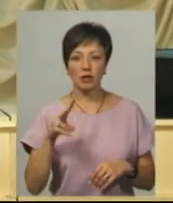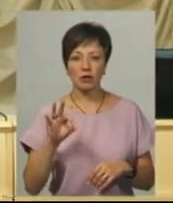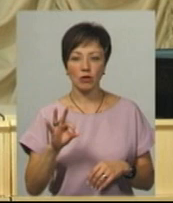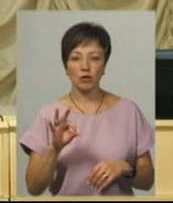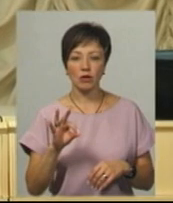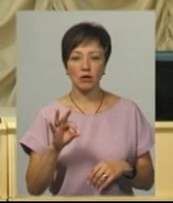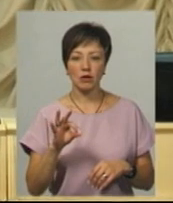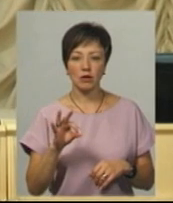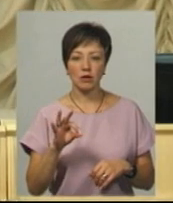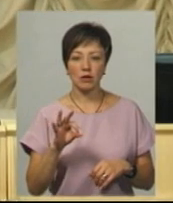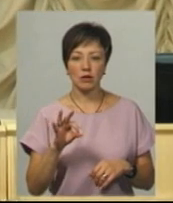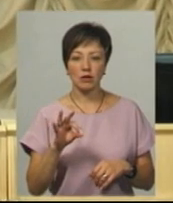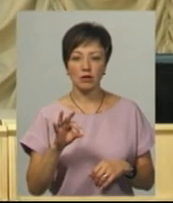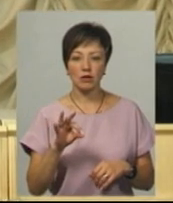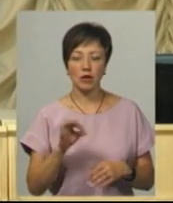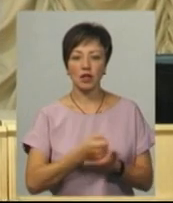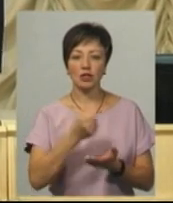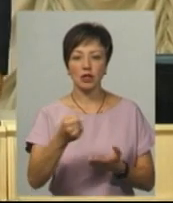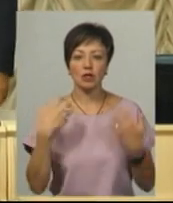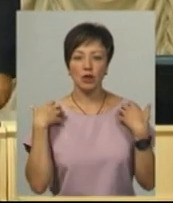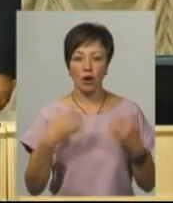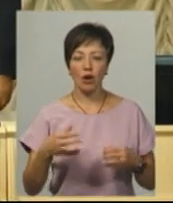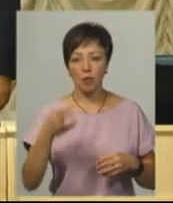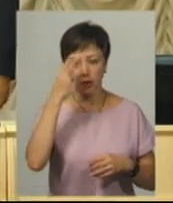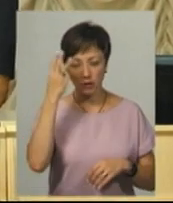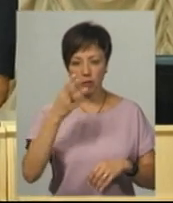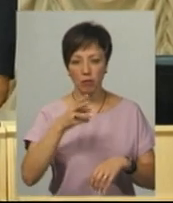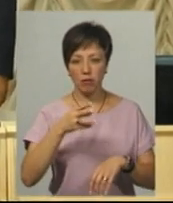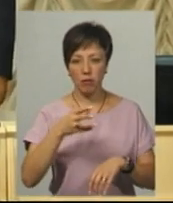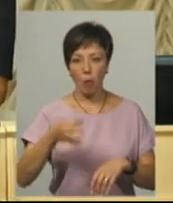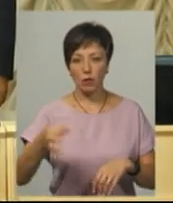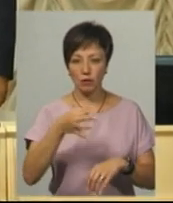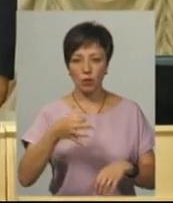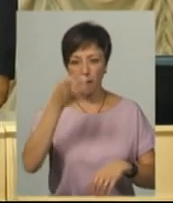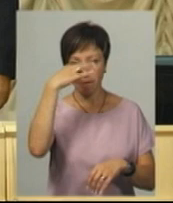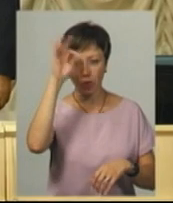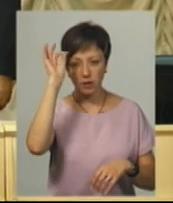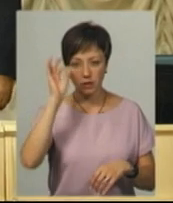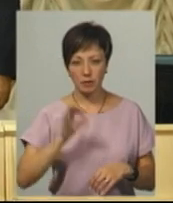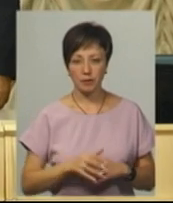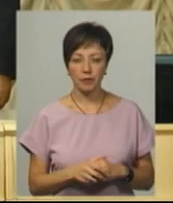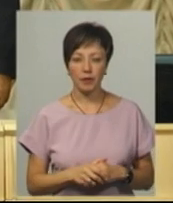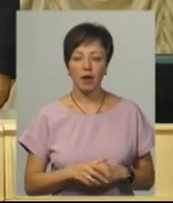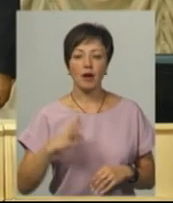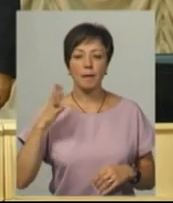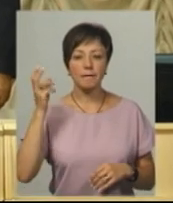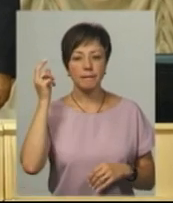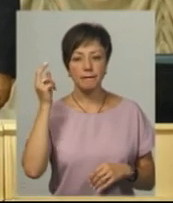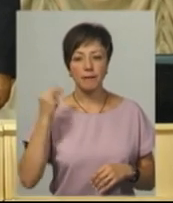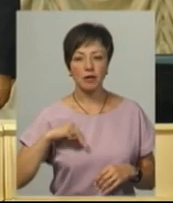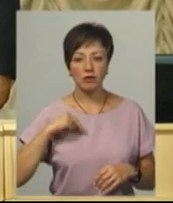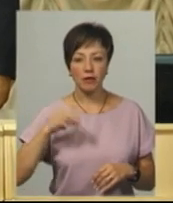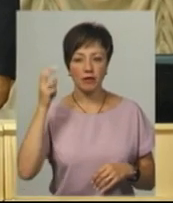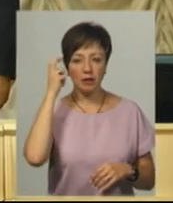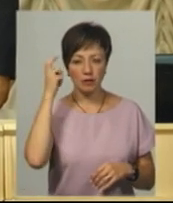13-й началькового групи національній поліції Хмельницької області, який працював радником голови департаменту забезпечення діяльності Голи